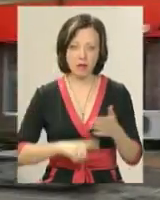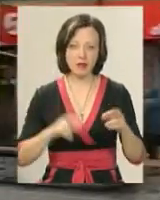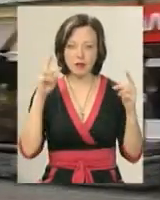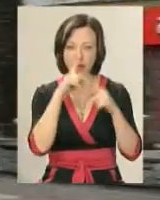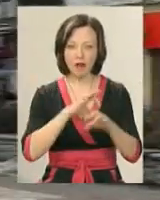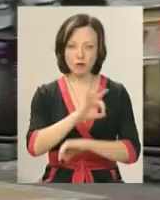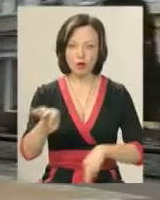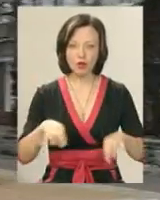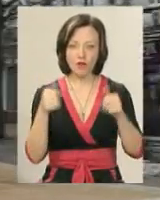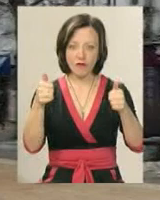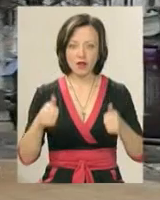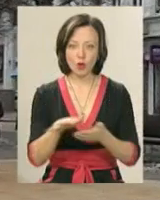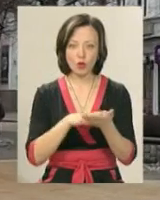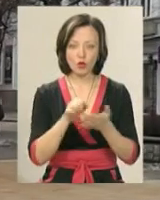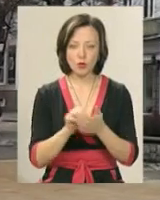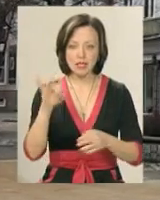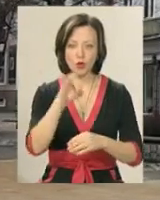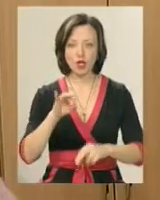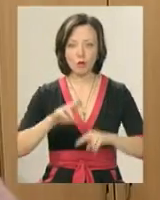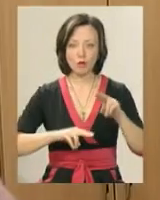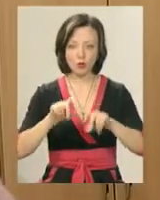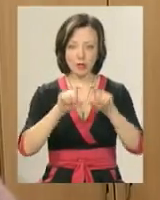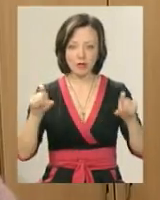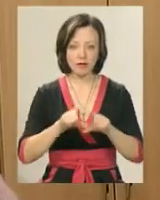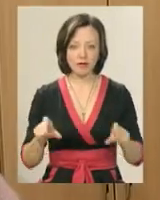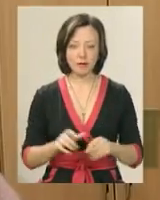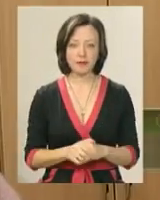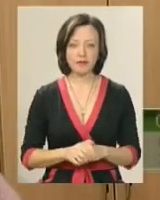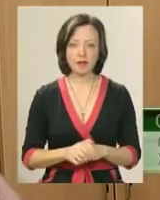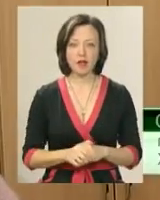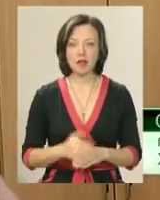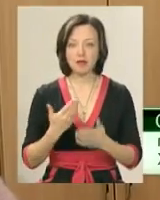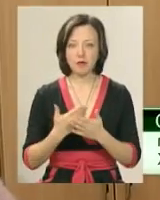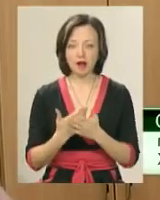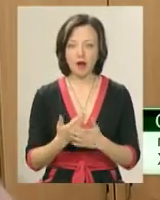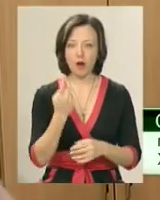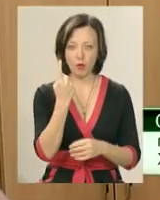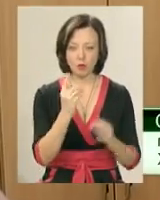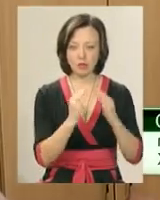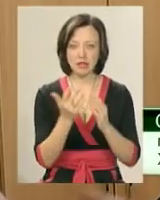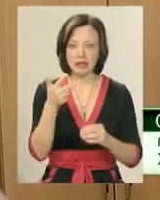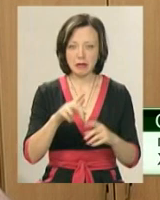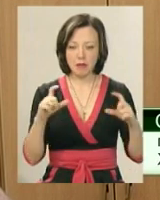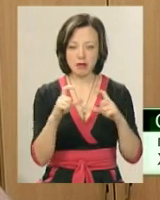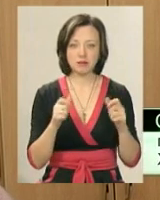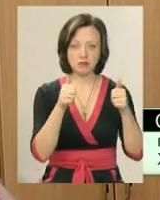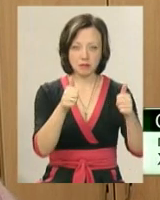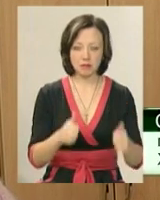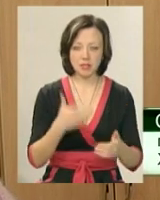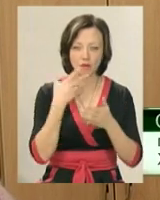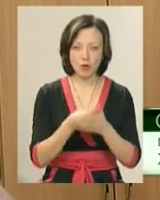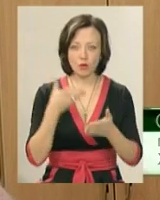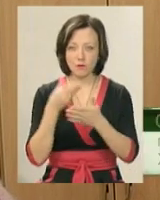неправильно спроєктовані вивіски руйнують історичні будівлі. Один будинок, взяли, наприклад, три магазини, і кожен магазин ставить свою рекламу,